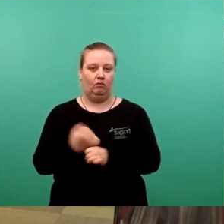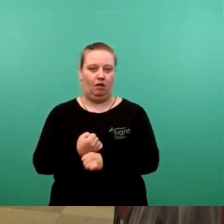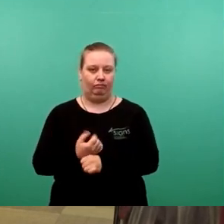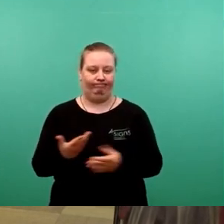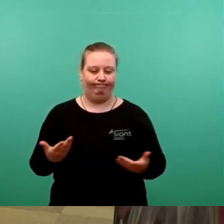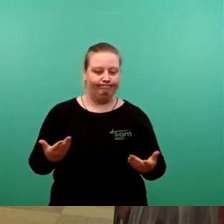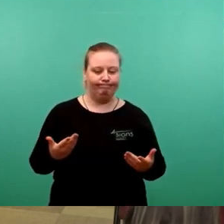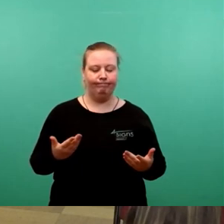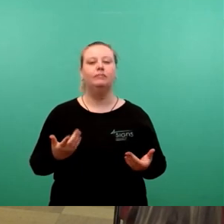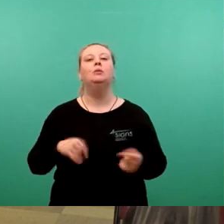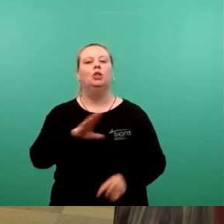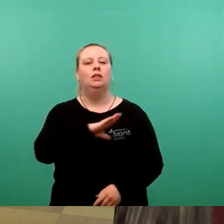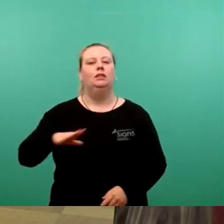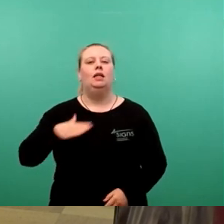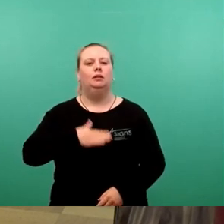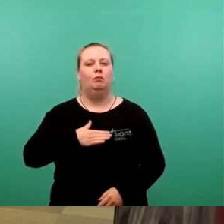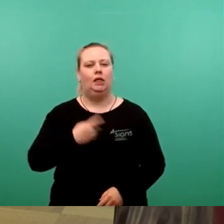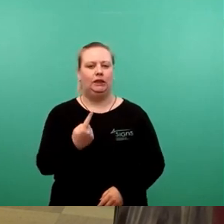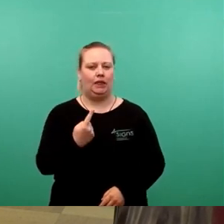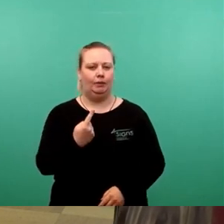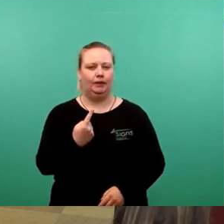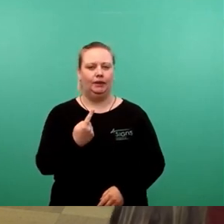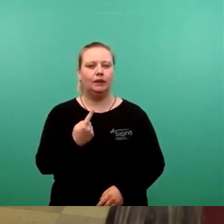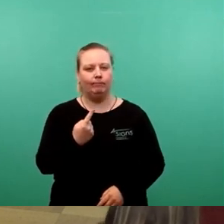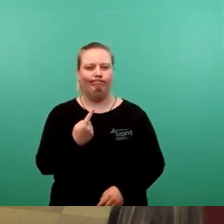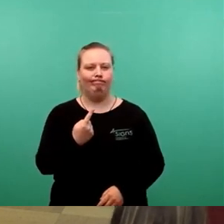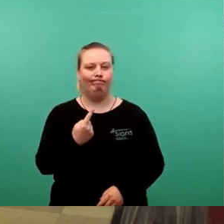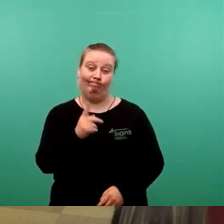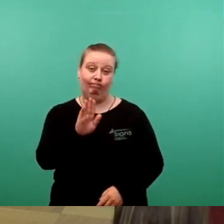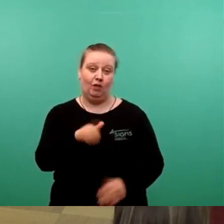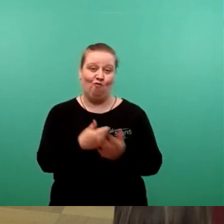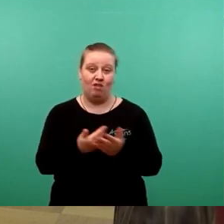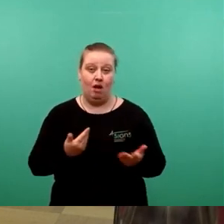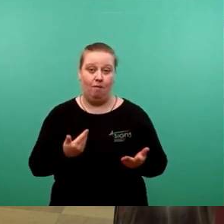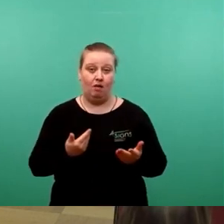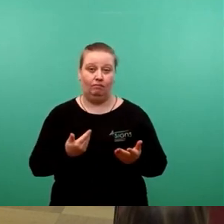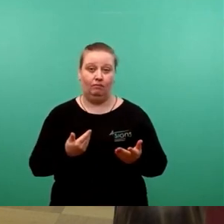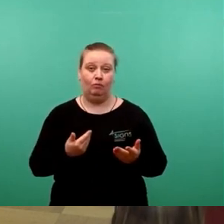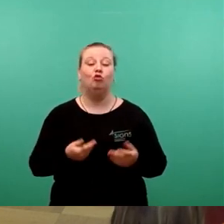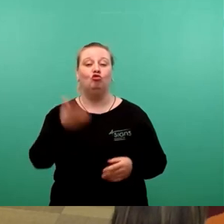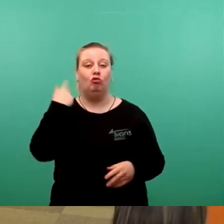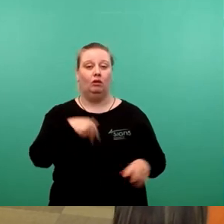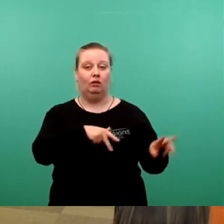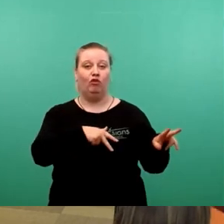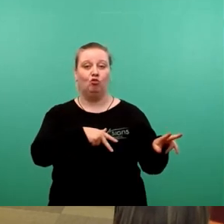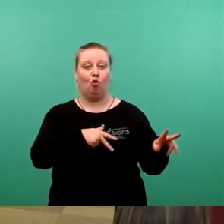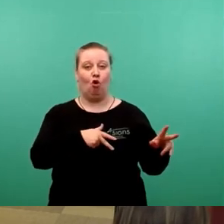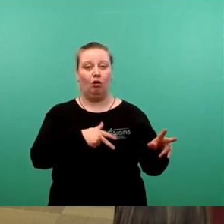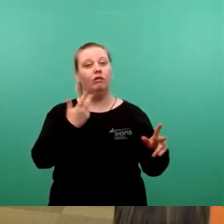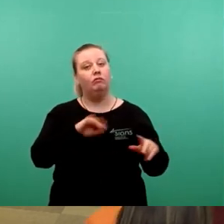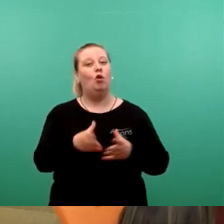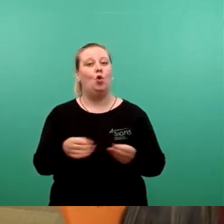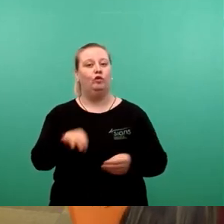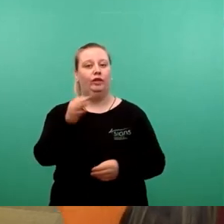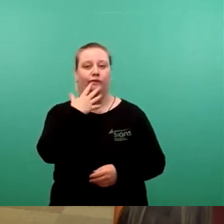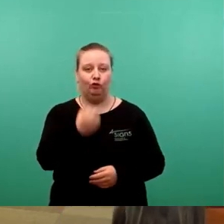Thema Sachsenbad, Oberbürgermeister, da sind Sie ja selber ein bisschen in der Bringschuld. Sie haben ja den Tieschnern versprochen, dass Sie da eine Lösung finden wollten. Sie